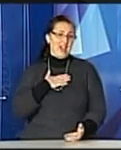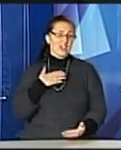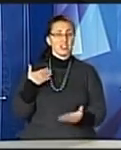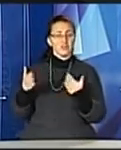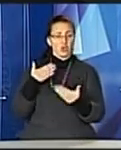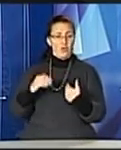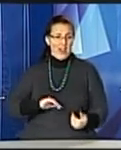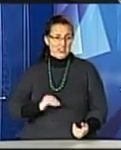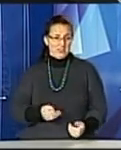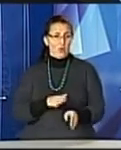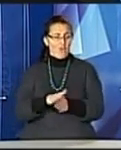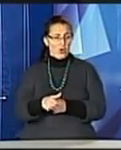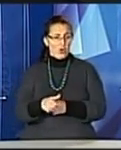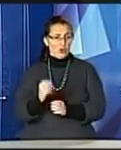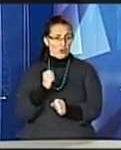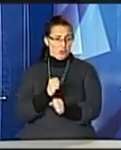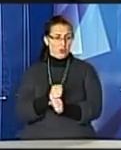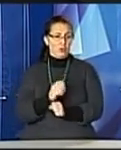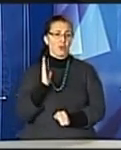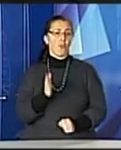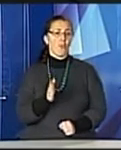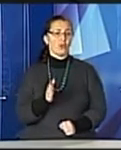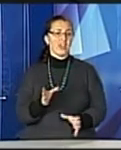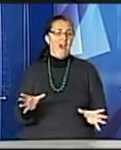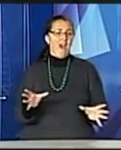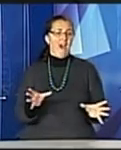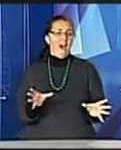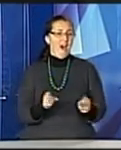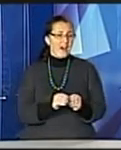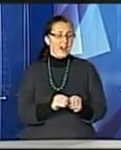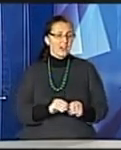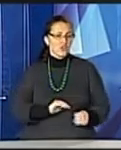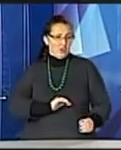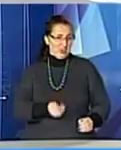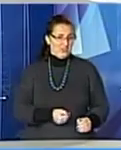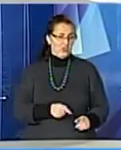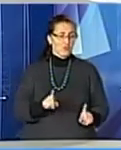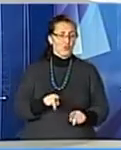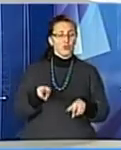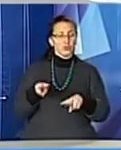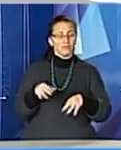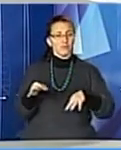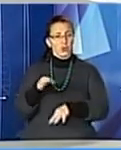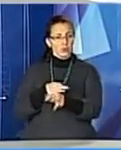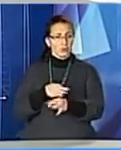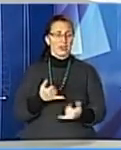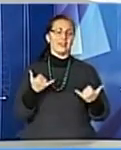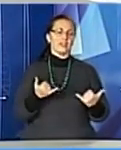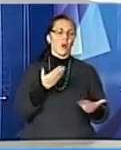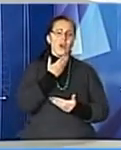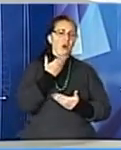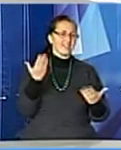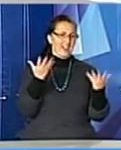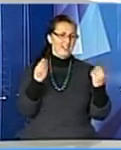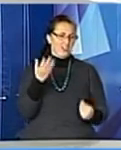підрядником буде відбуватися разом з компанією-консультантом. І сьогодні – останній день,